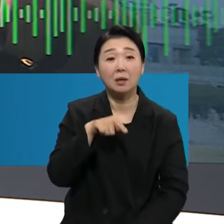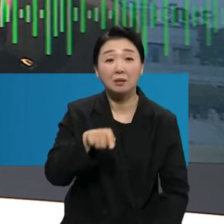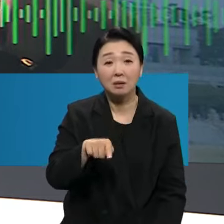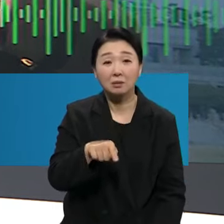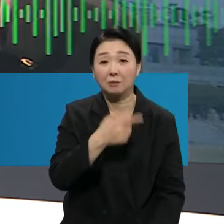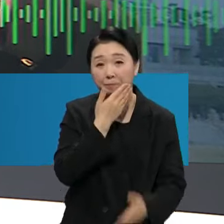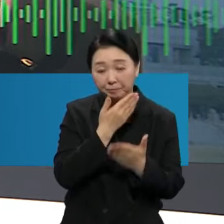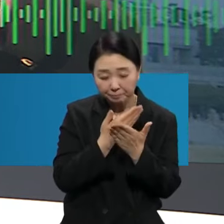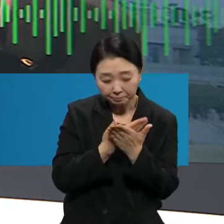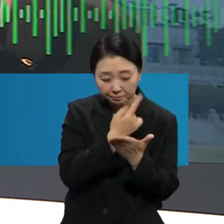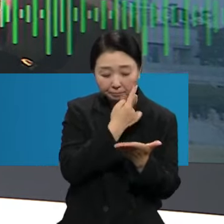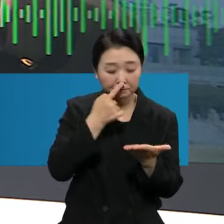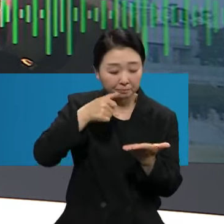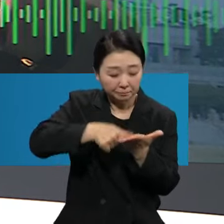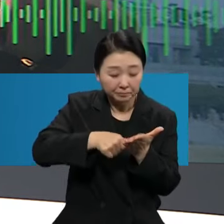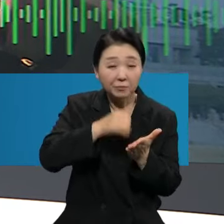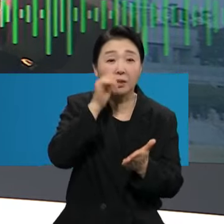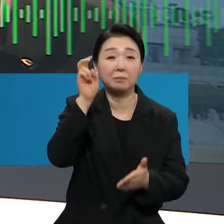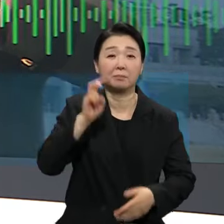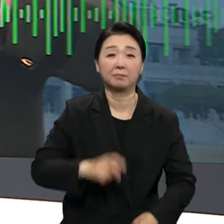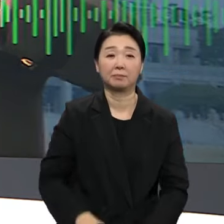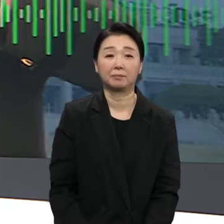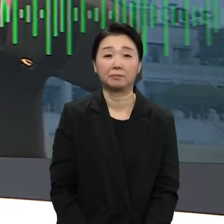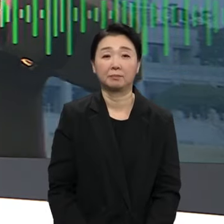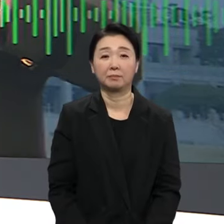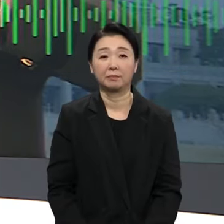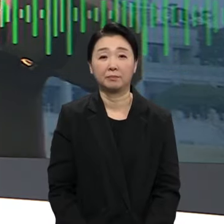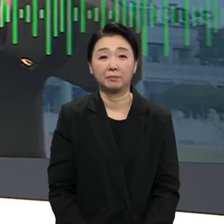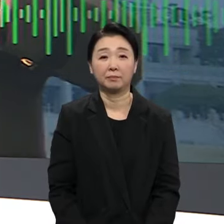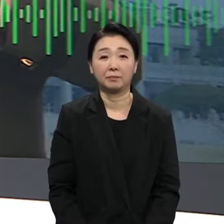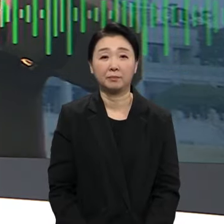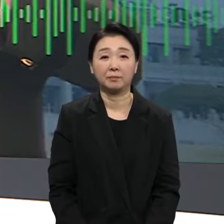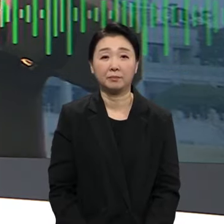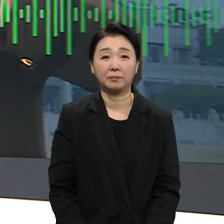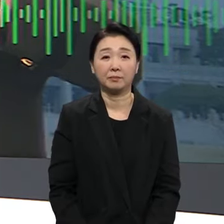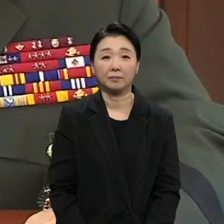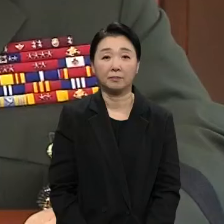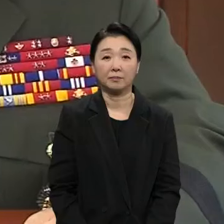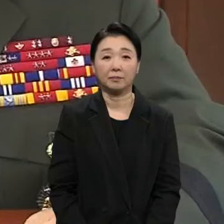결정적 증거물이 더 나올 수 있는 상황입니다. 유선희 기자의 단독 보도입니다.